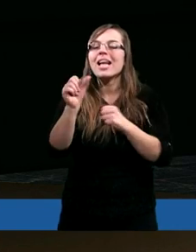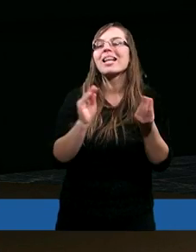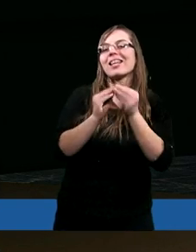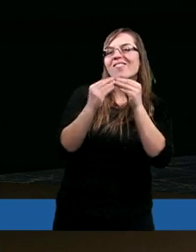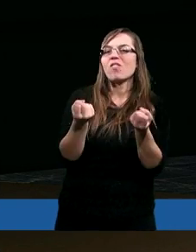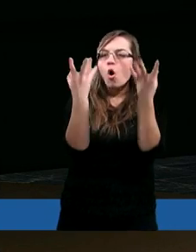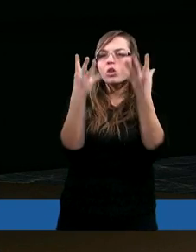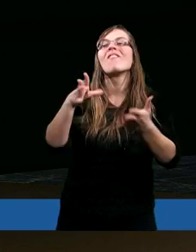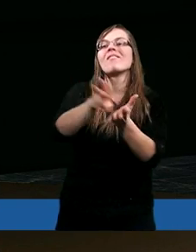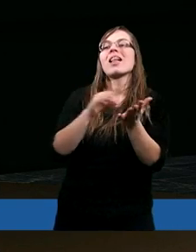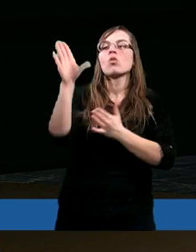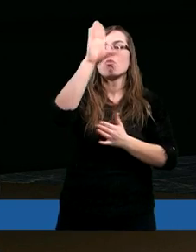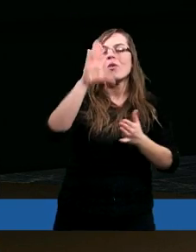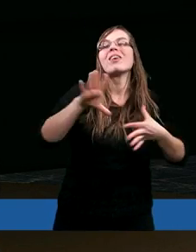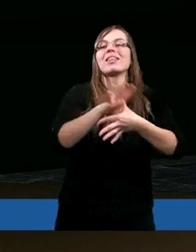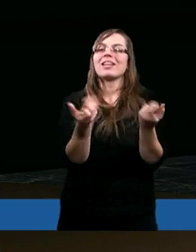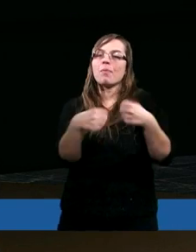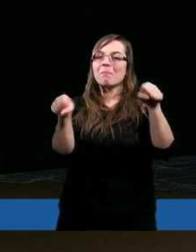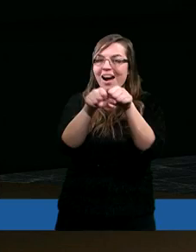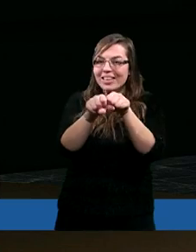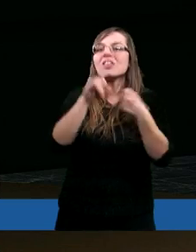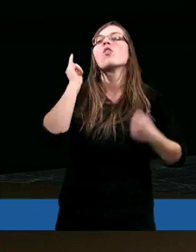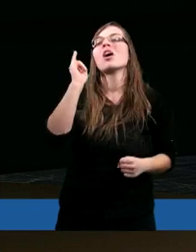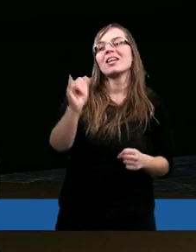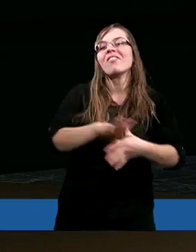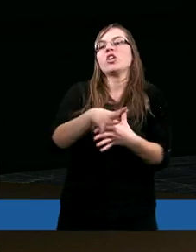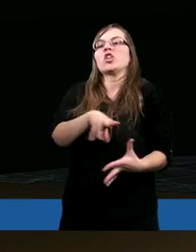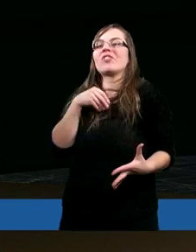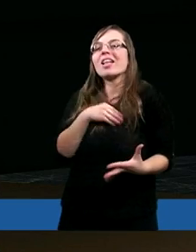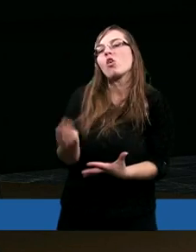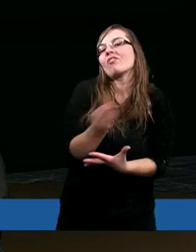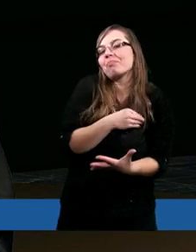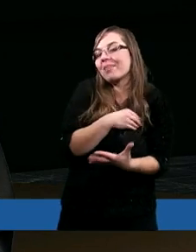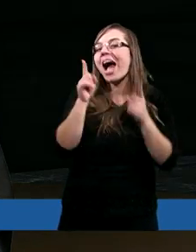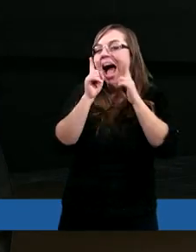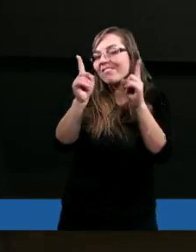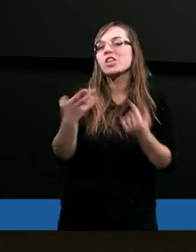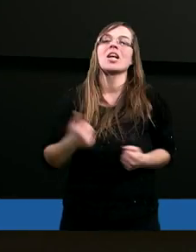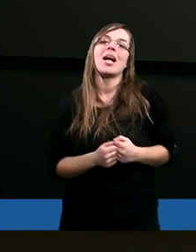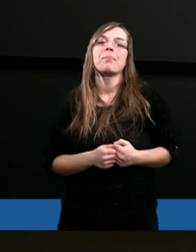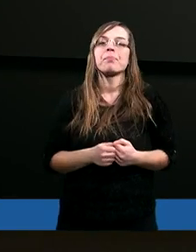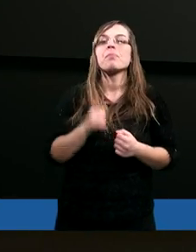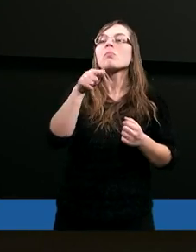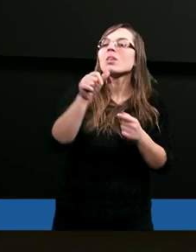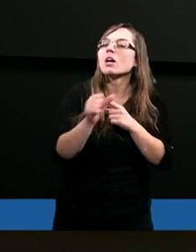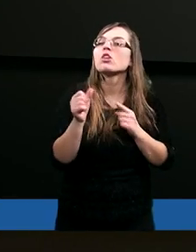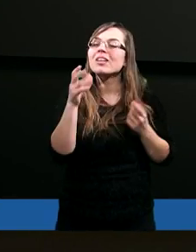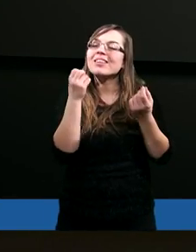stworzony według Boga w sprawiedliwości i świętości prawdy. A więc popatrzmy,